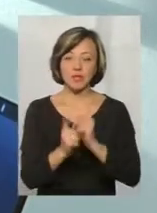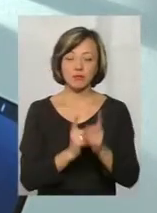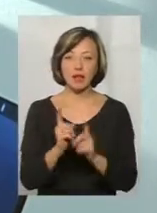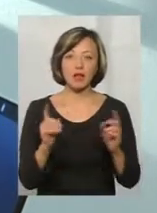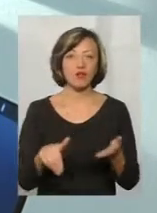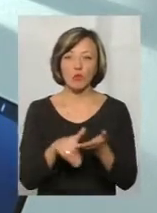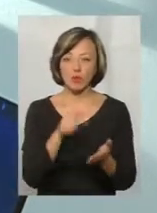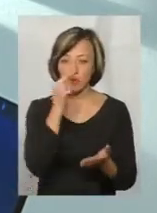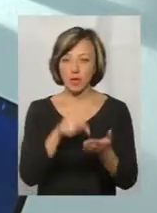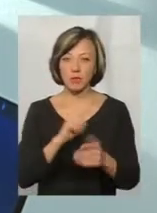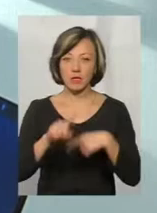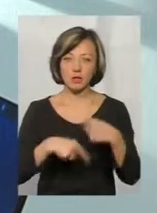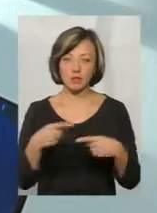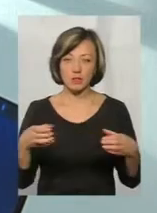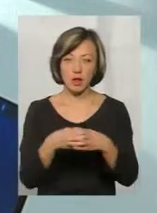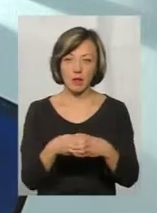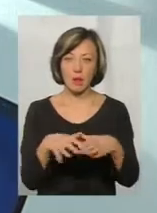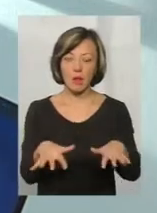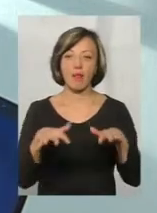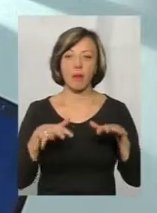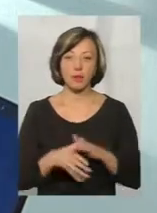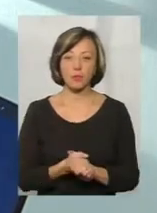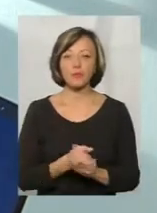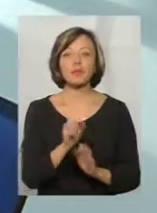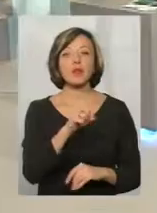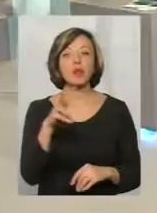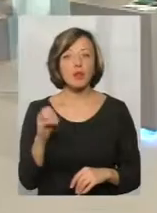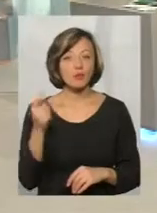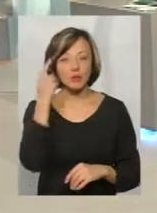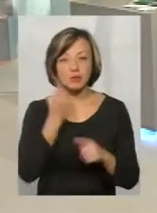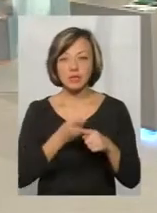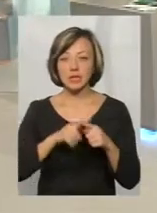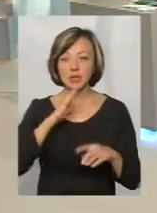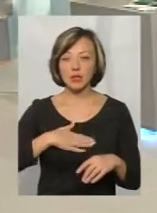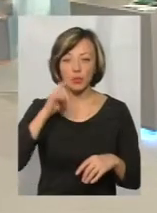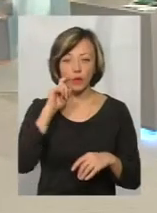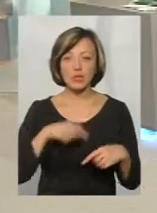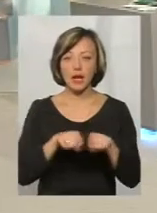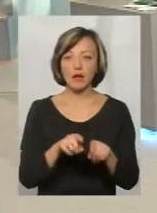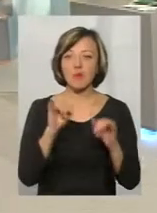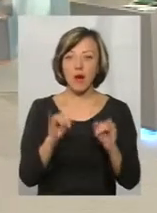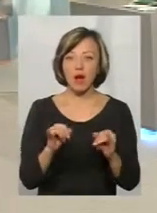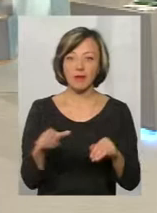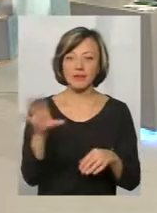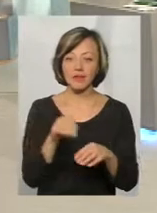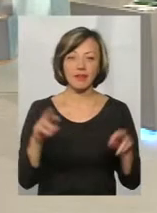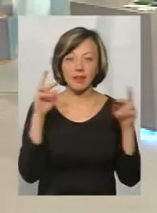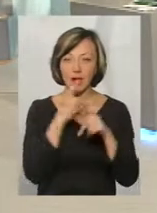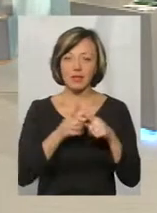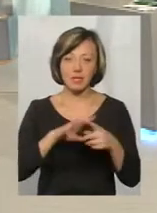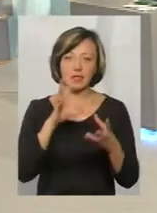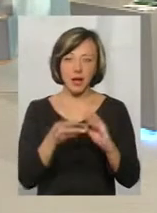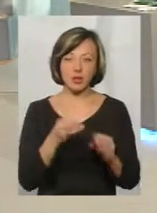допоможуть їм потрапити до наступного складу парламенту. Але, щоб не думати, що це наші українці такі погані, і знову ми все робимо не так, це є